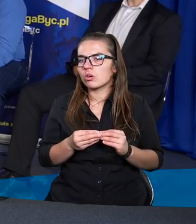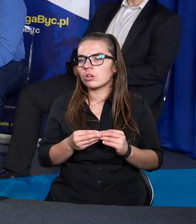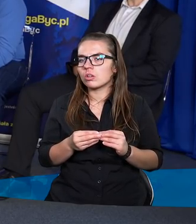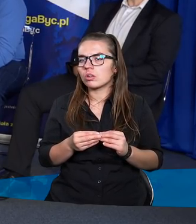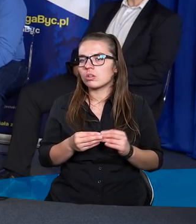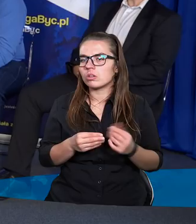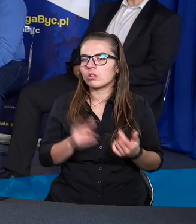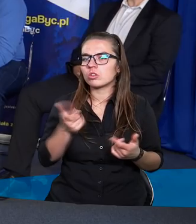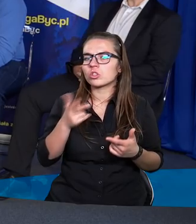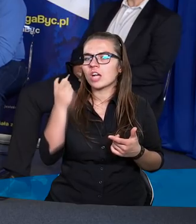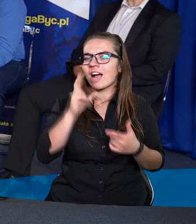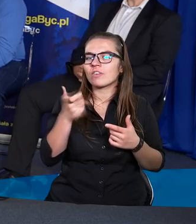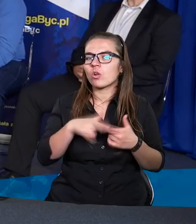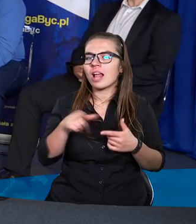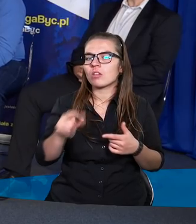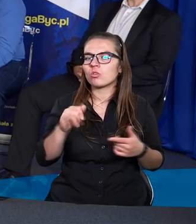Ciekawe, na to John.